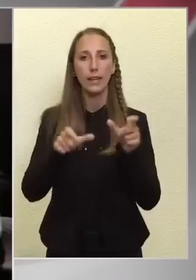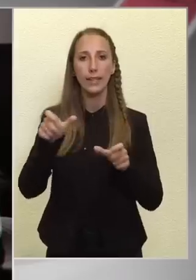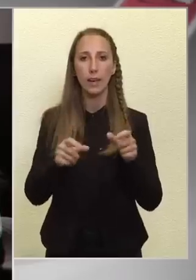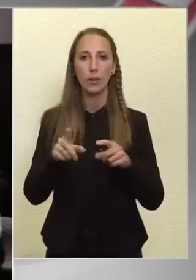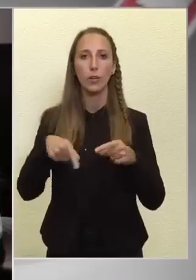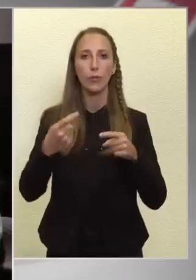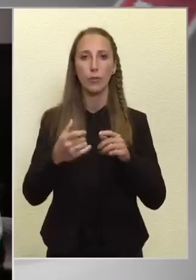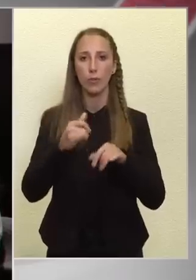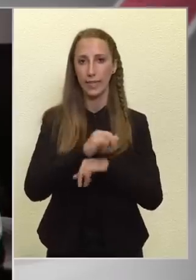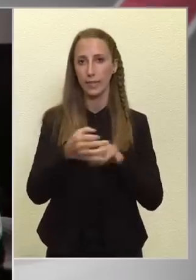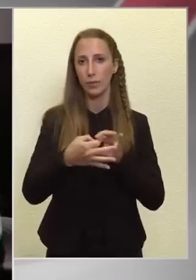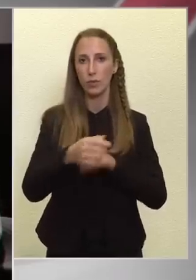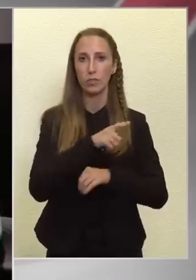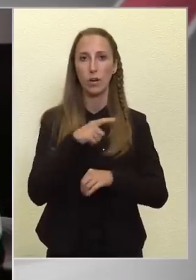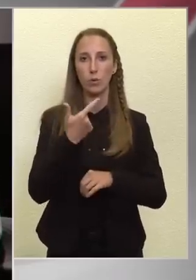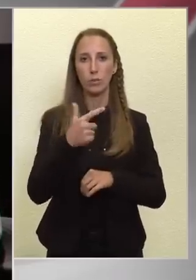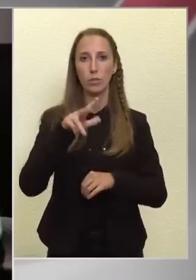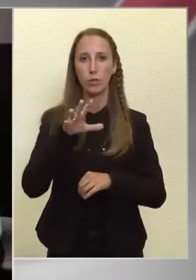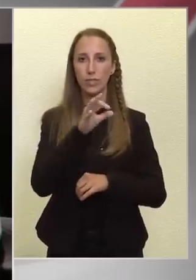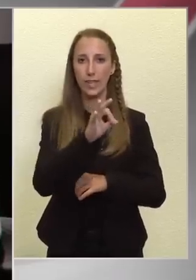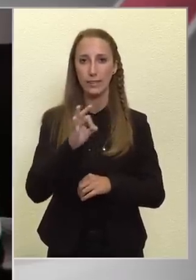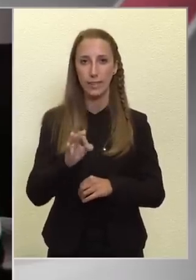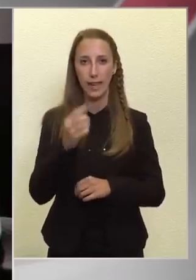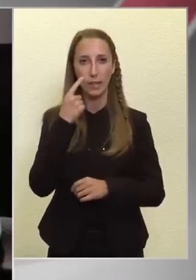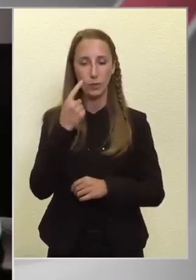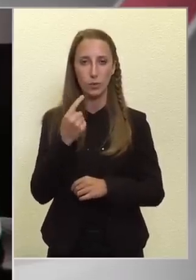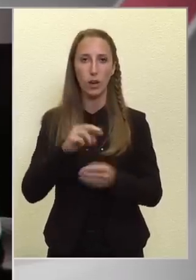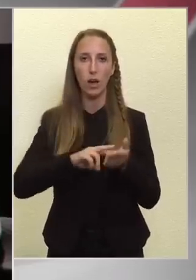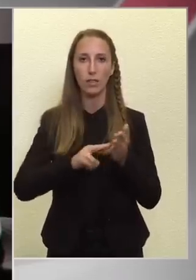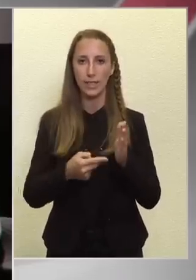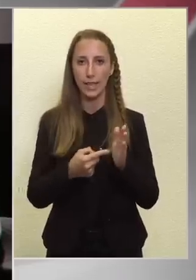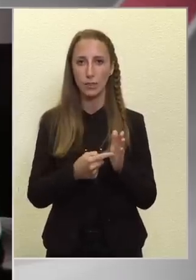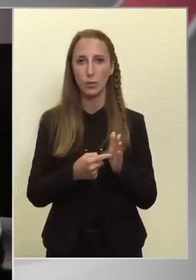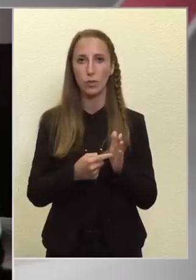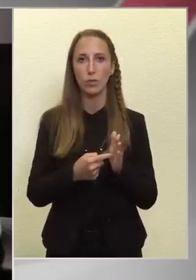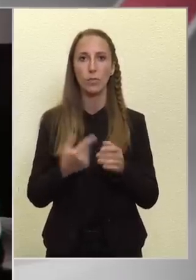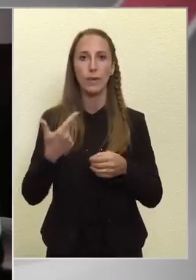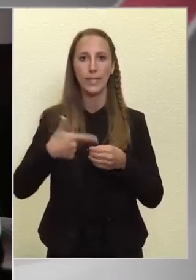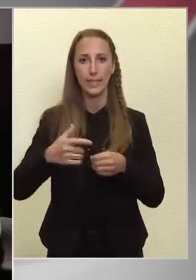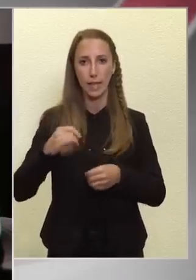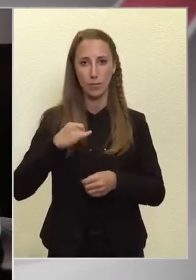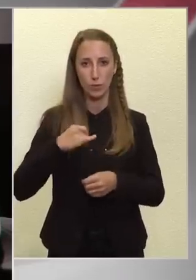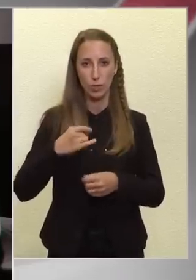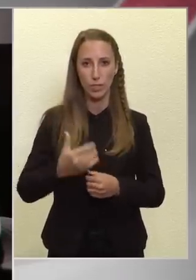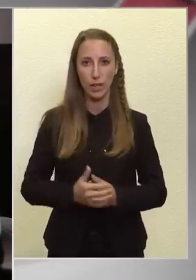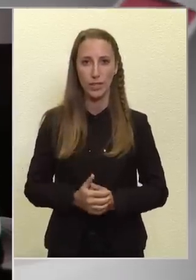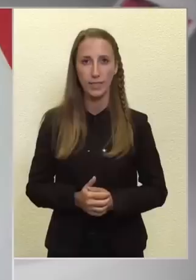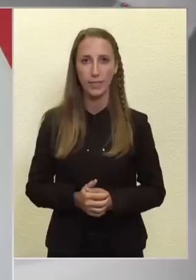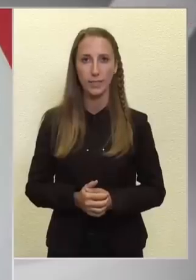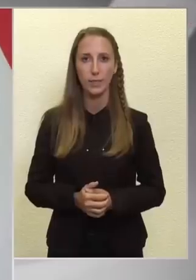héttől csak 25%-át tudja a szerződött benzinnek biztosítani.